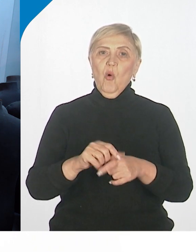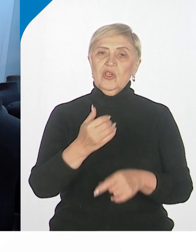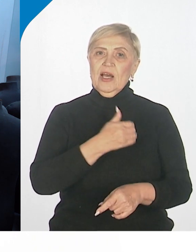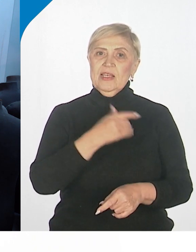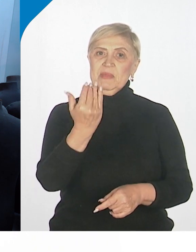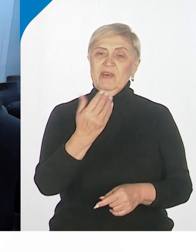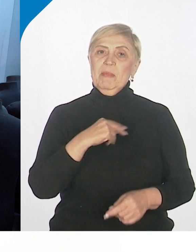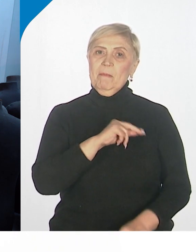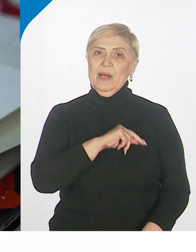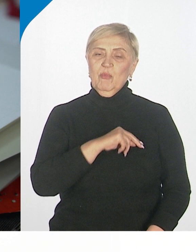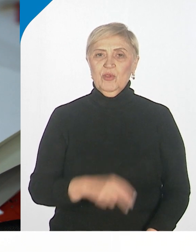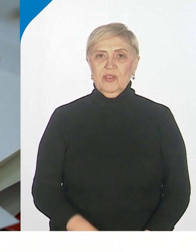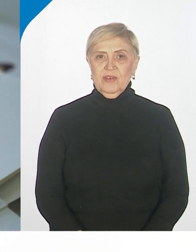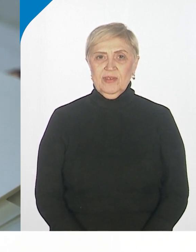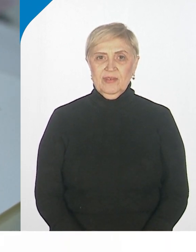вами поработать.